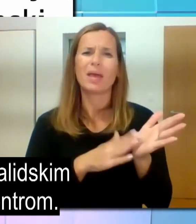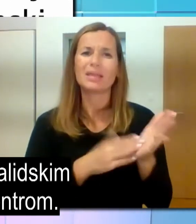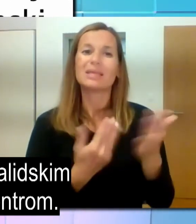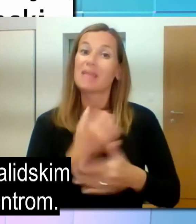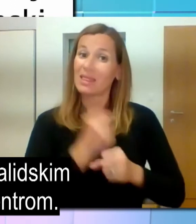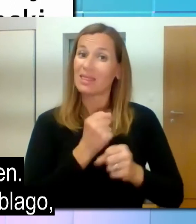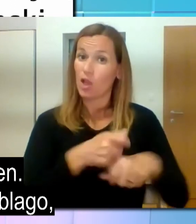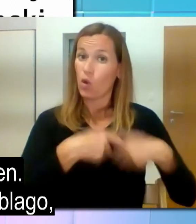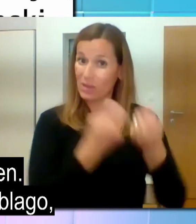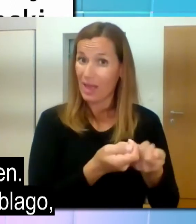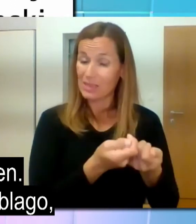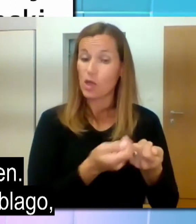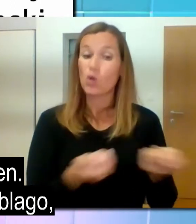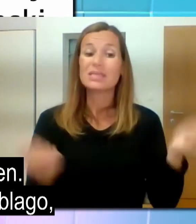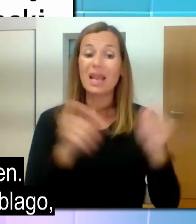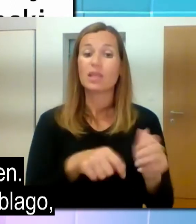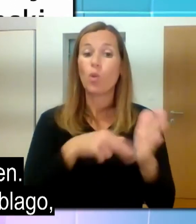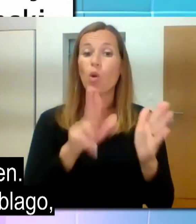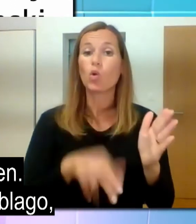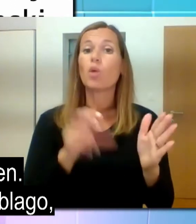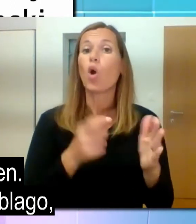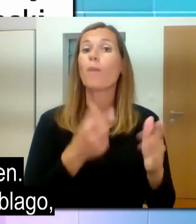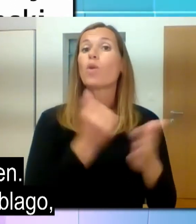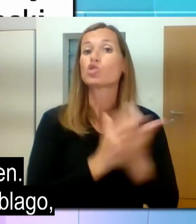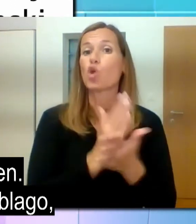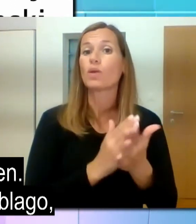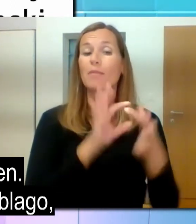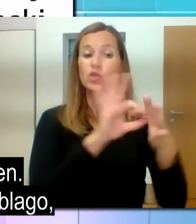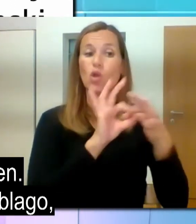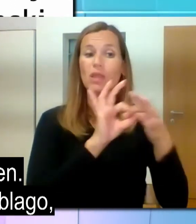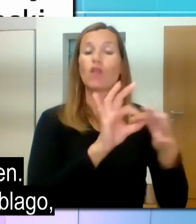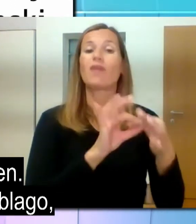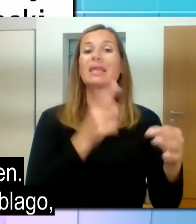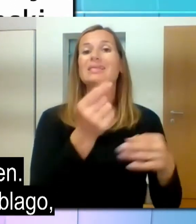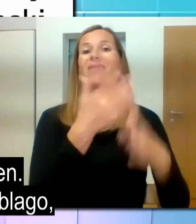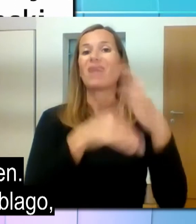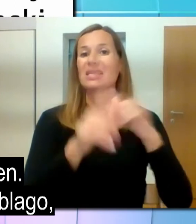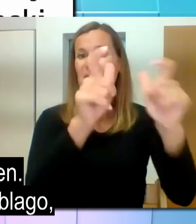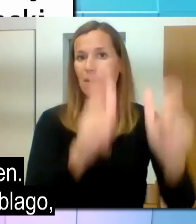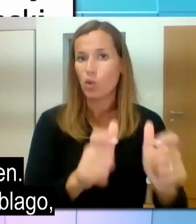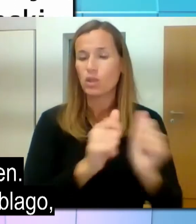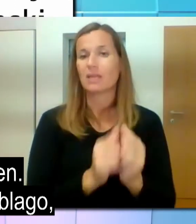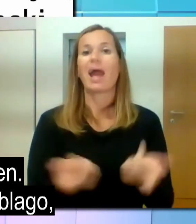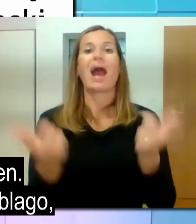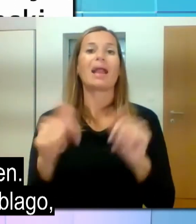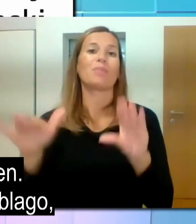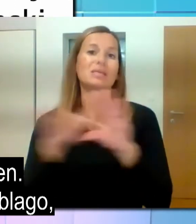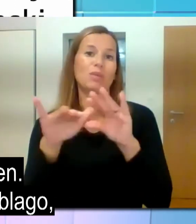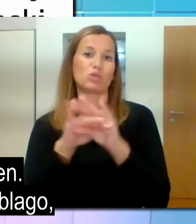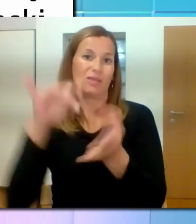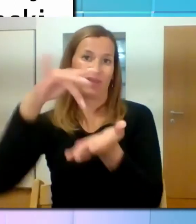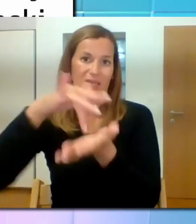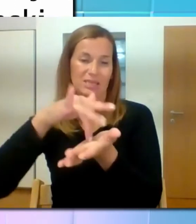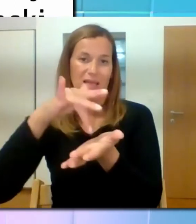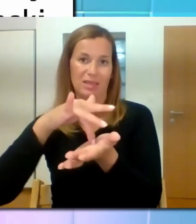zaposlitvenim centrom. Nabor letih je javno objavljen. Naročajo storitve ali pa